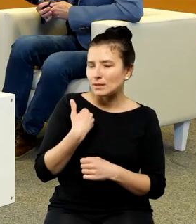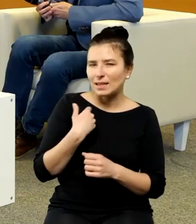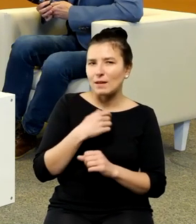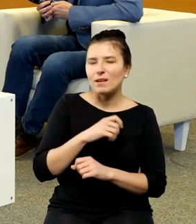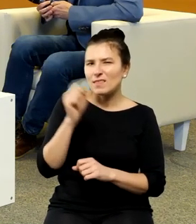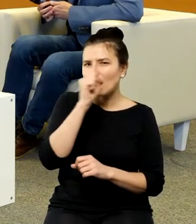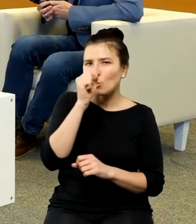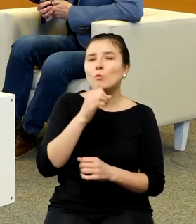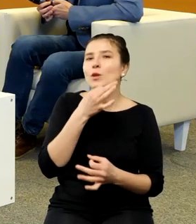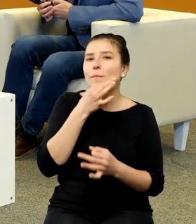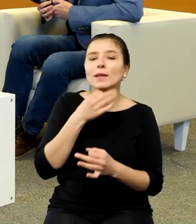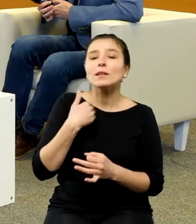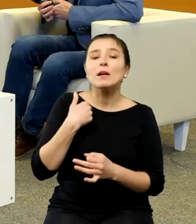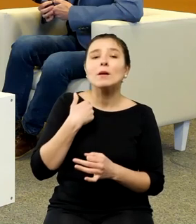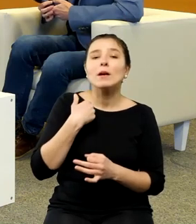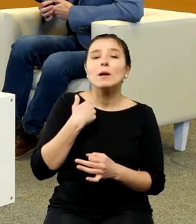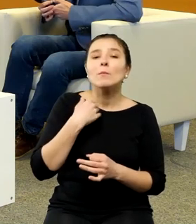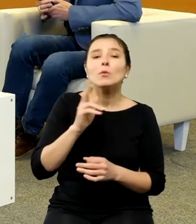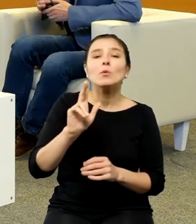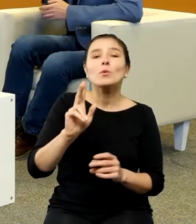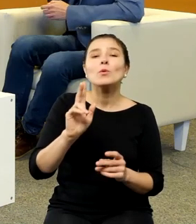o Koperniku zadał mi uczony na przykład.